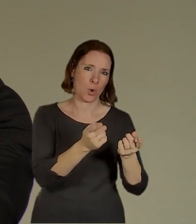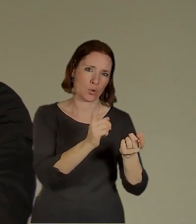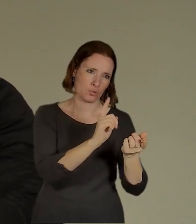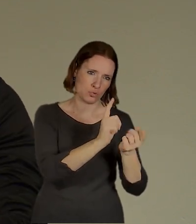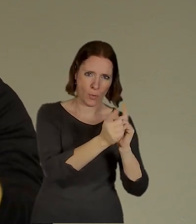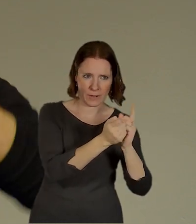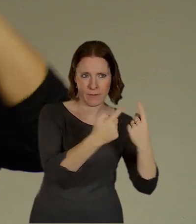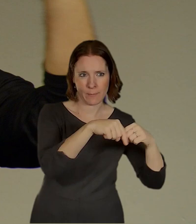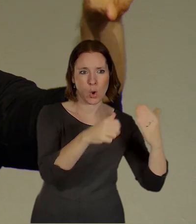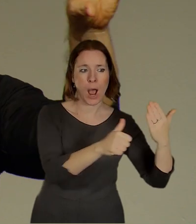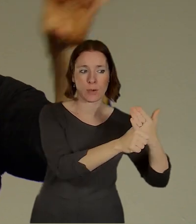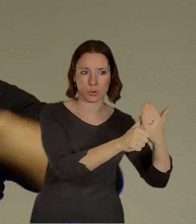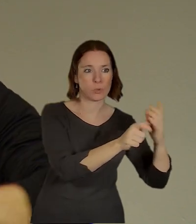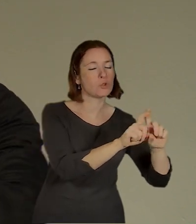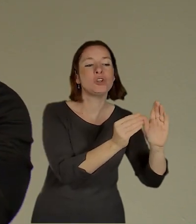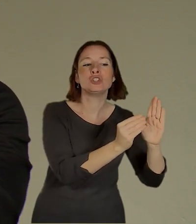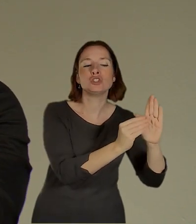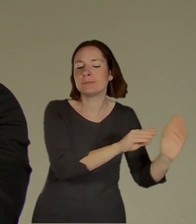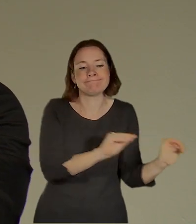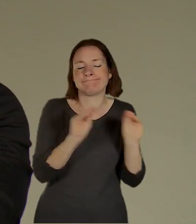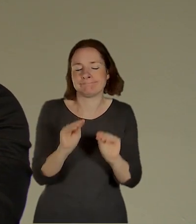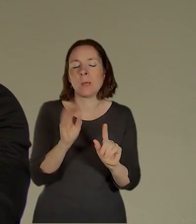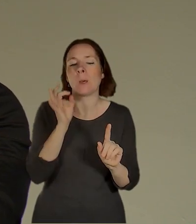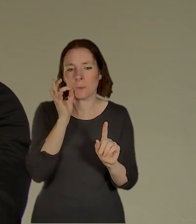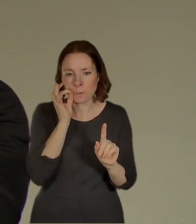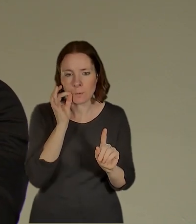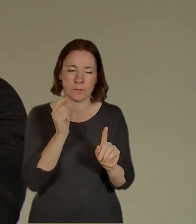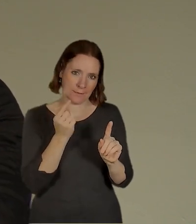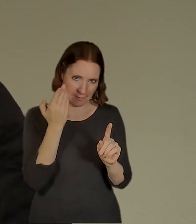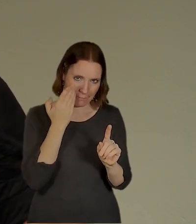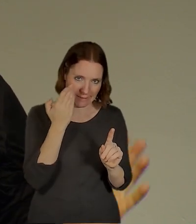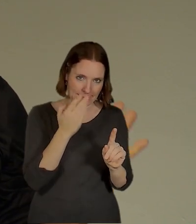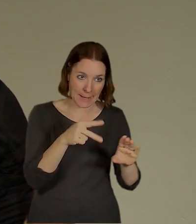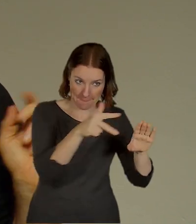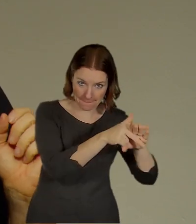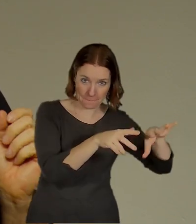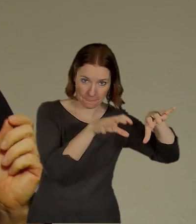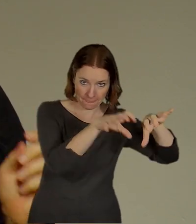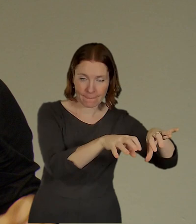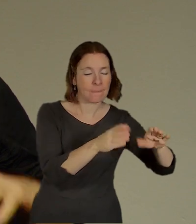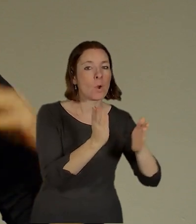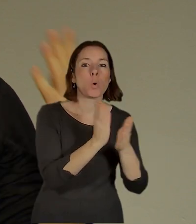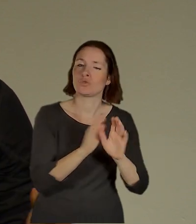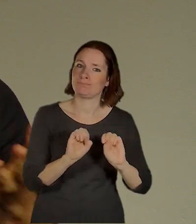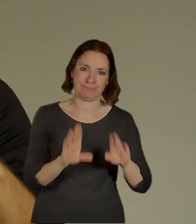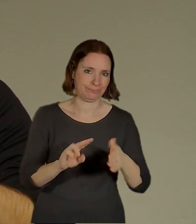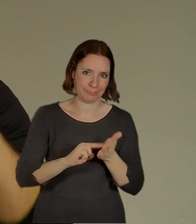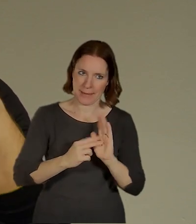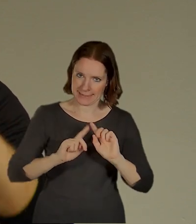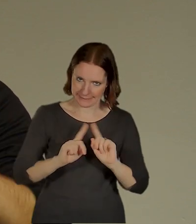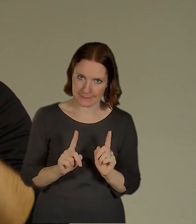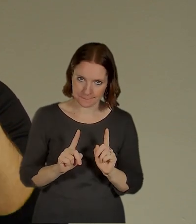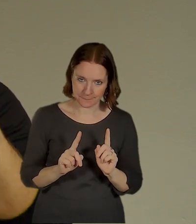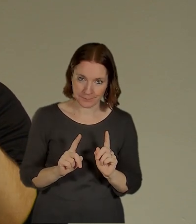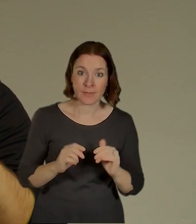autobusy v době, kdy ještě nebude etapa vlastně s autobusákem hotová, což od čeho se upustilo a teď vlastně opravdu